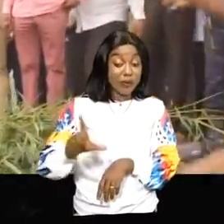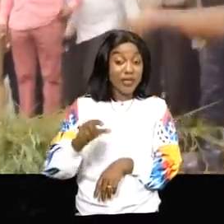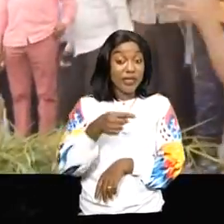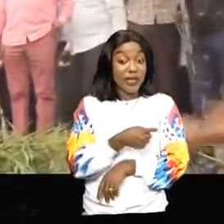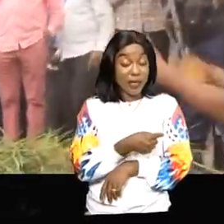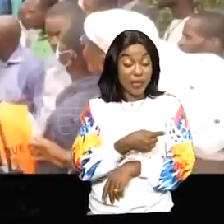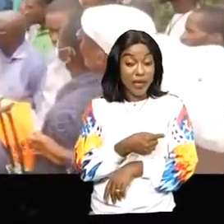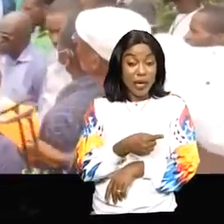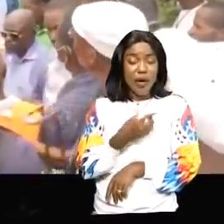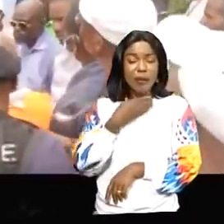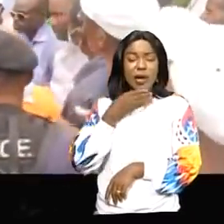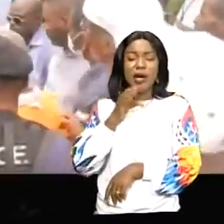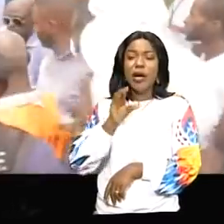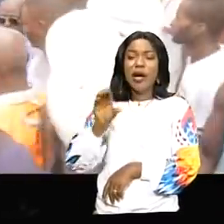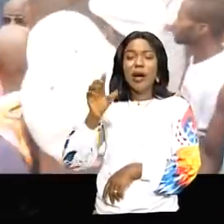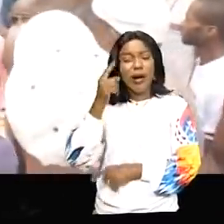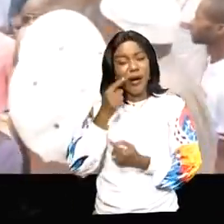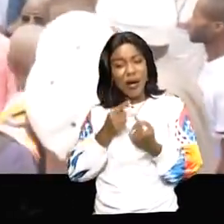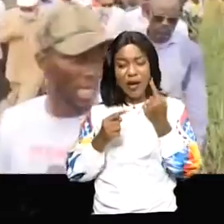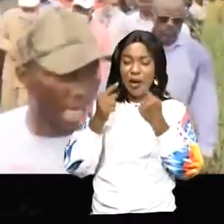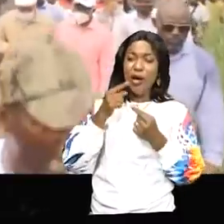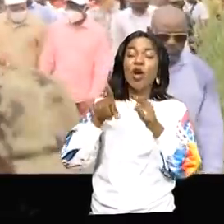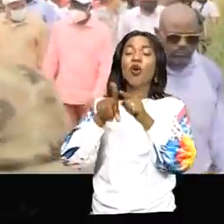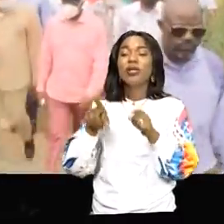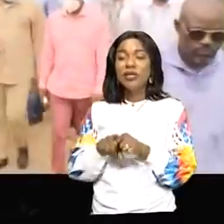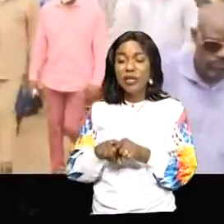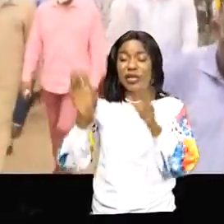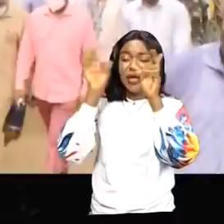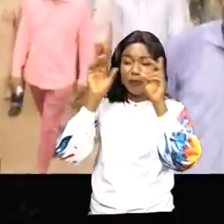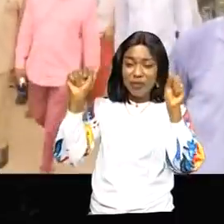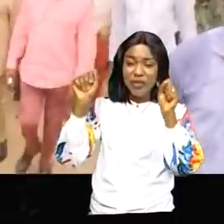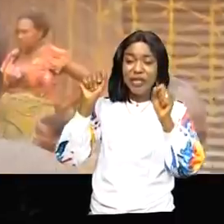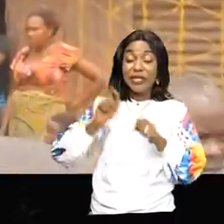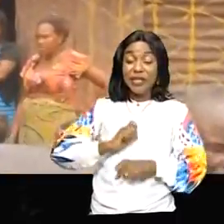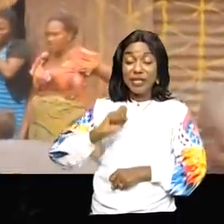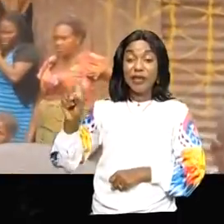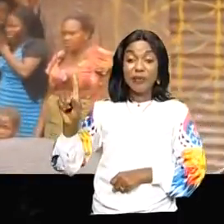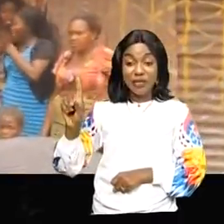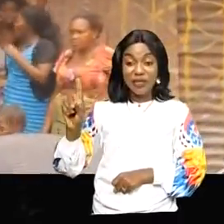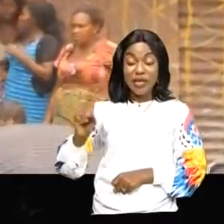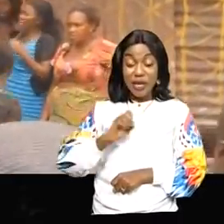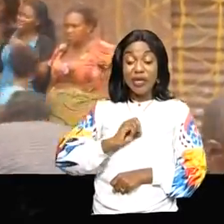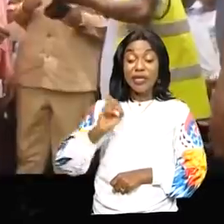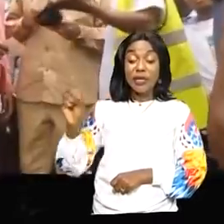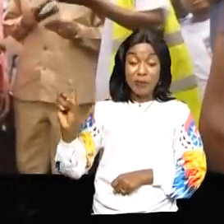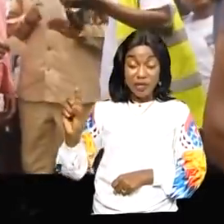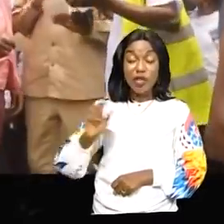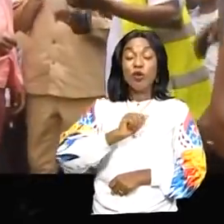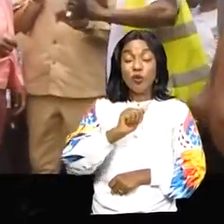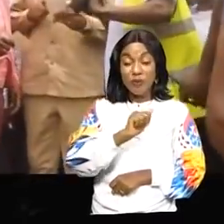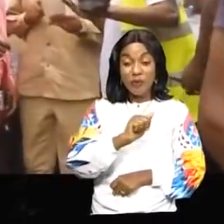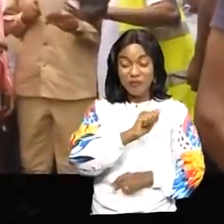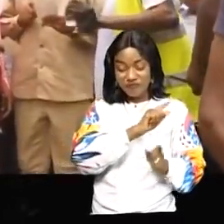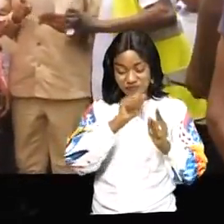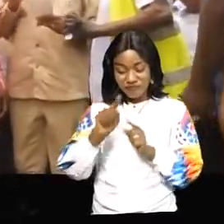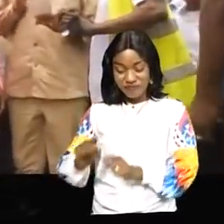détresse que le lit de Mohamba a entendus. Jean-Marc Cabonde, président intérimaire de l'Union pour la démocratie et les progrès sociaux,